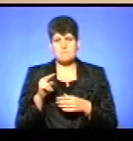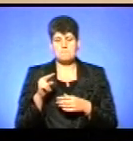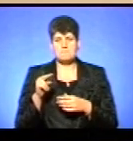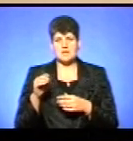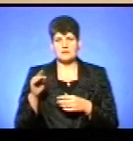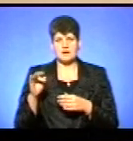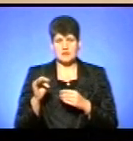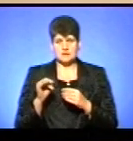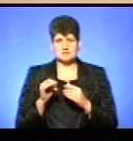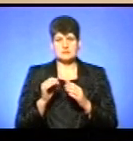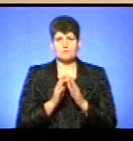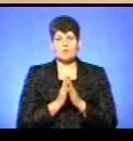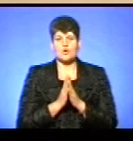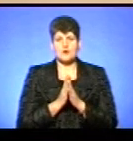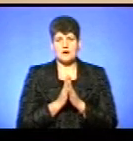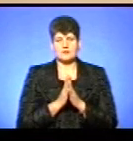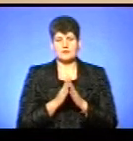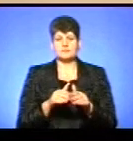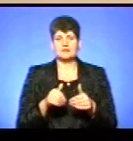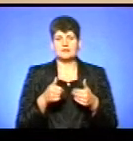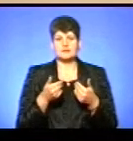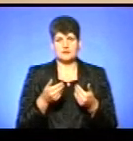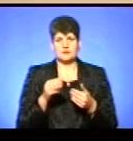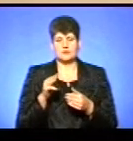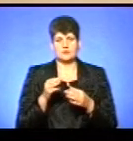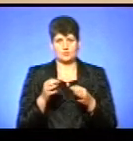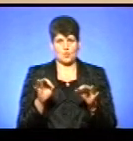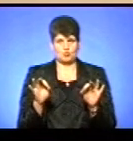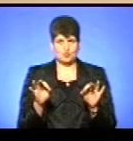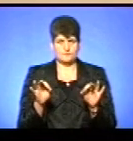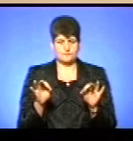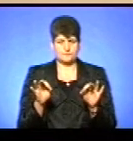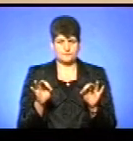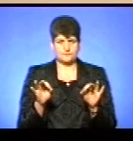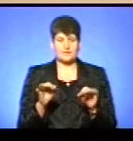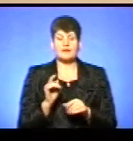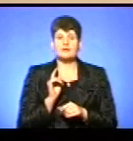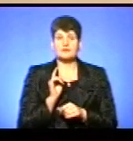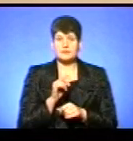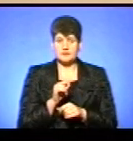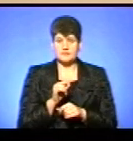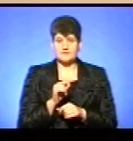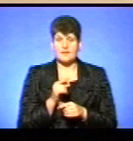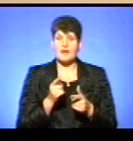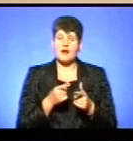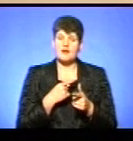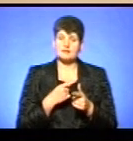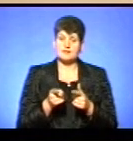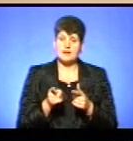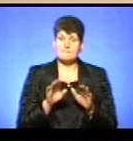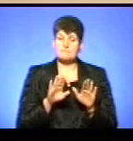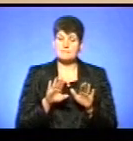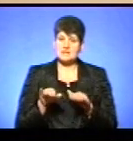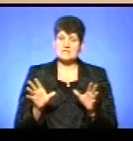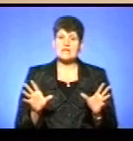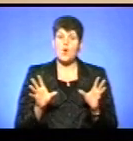проханням на дядь Томус. Ті. Але після об